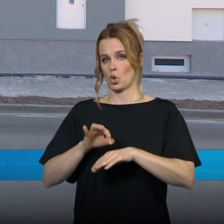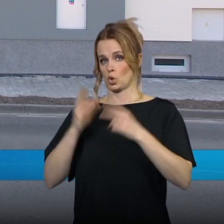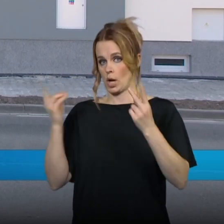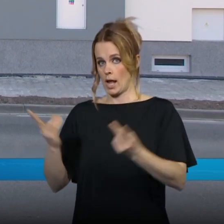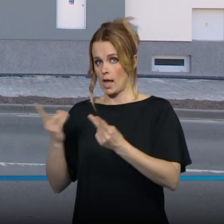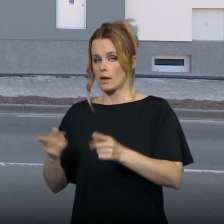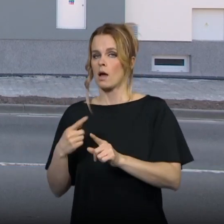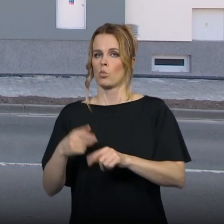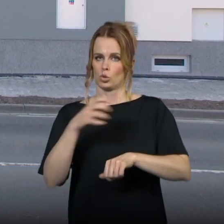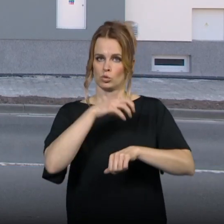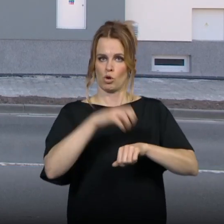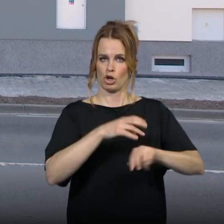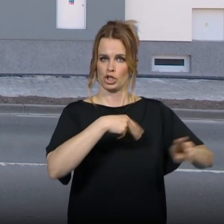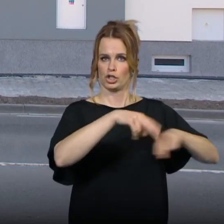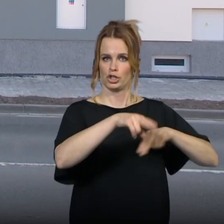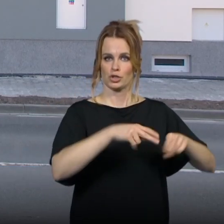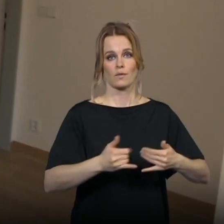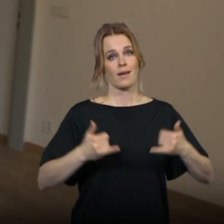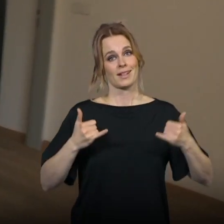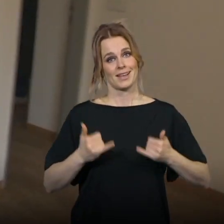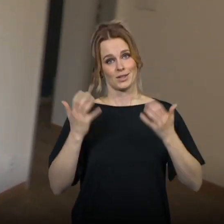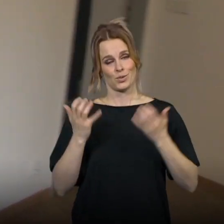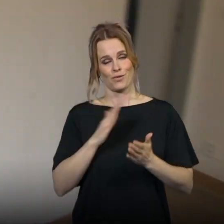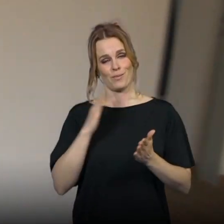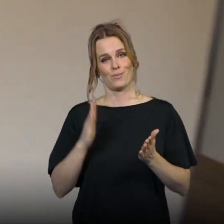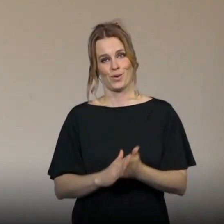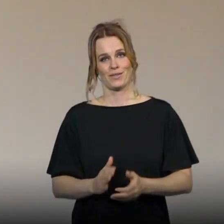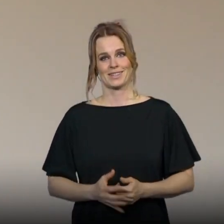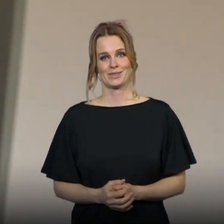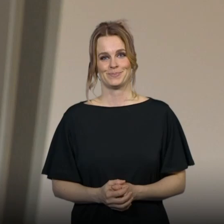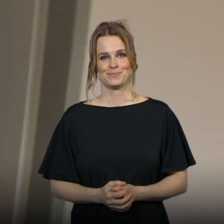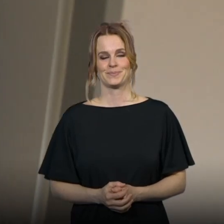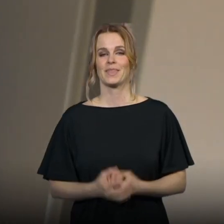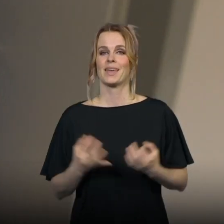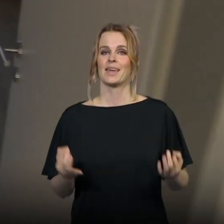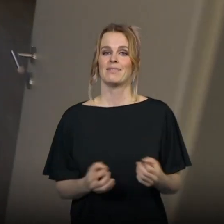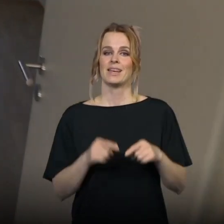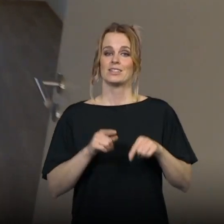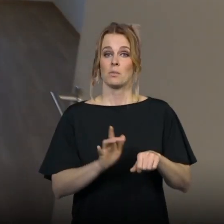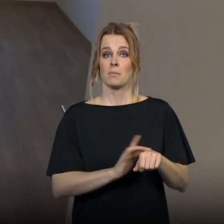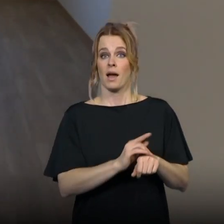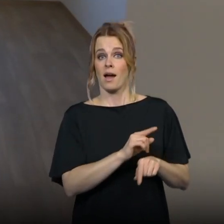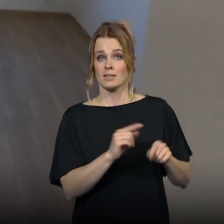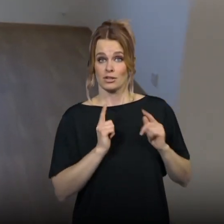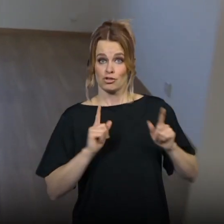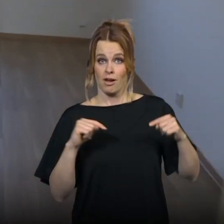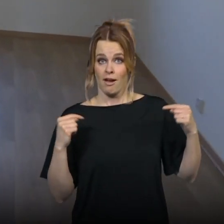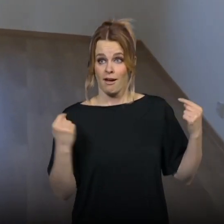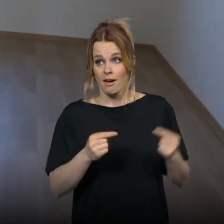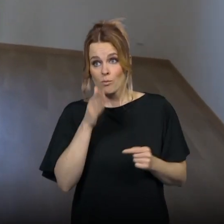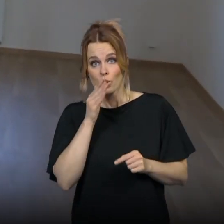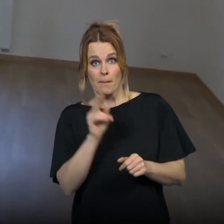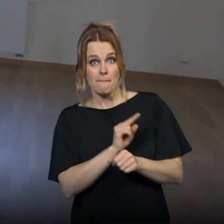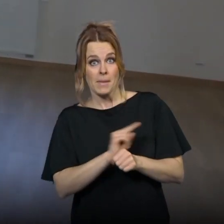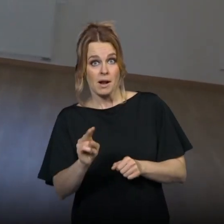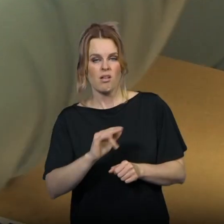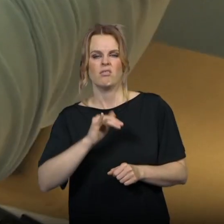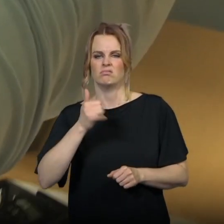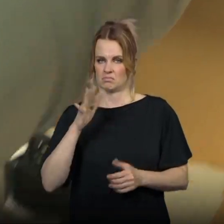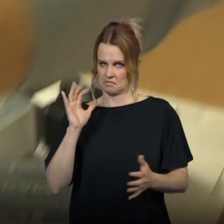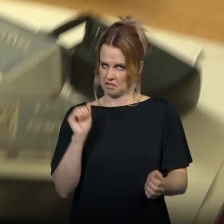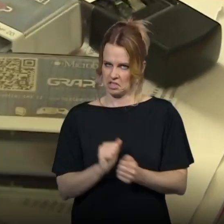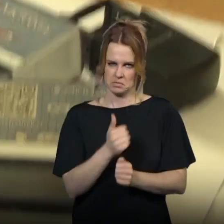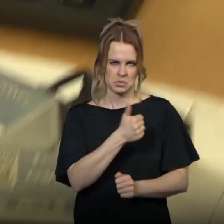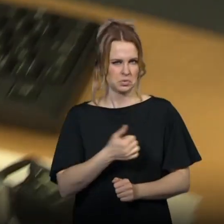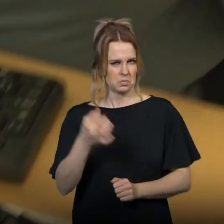V tuto chvíli se nám to doufám podařilo. O tom, jestli se podaří tyto prázdné čekárny zaplnit pacienty, už teď není pochyb.